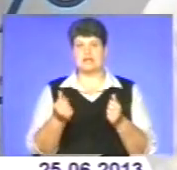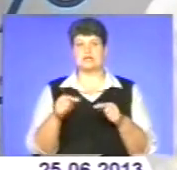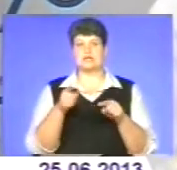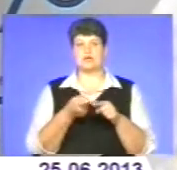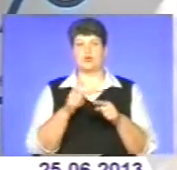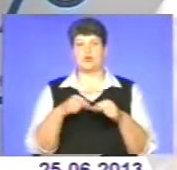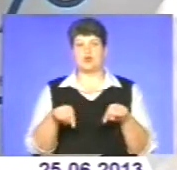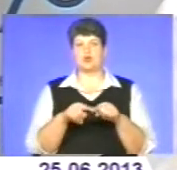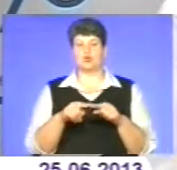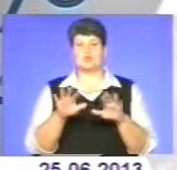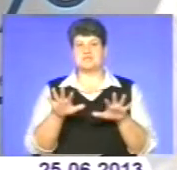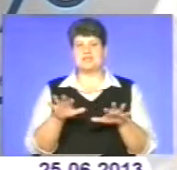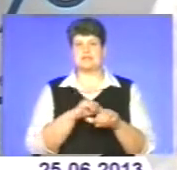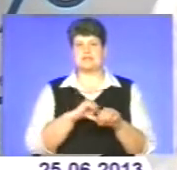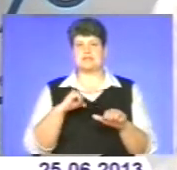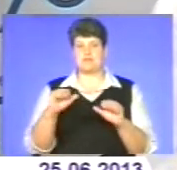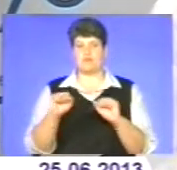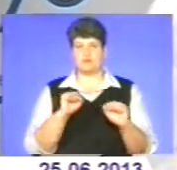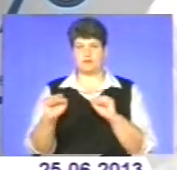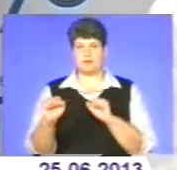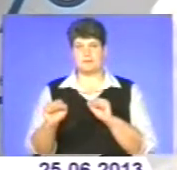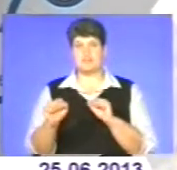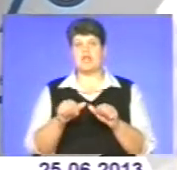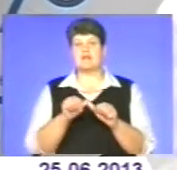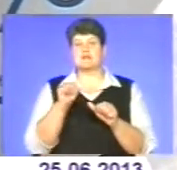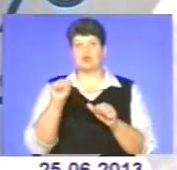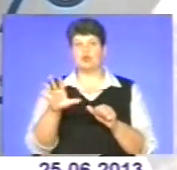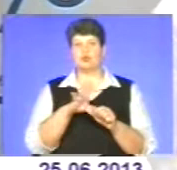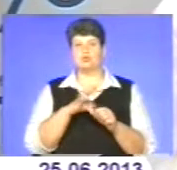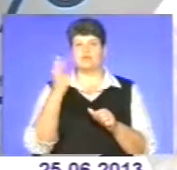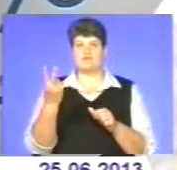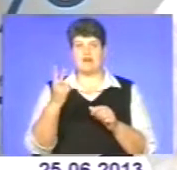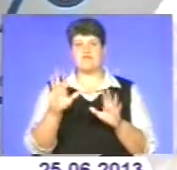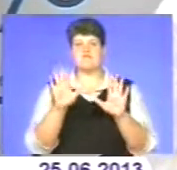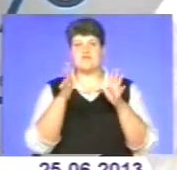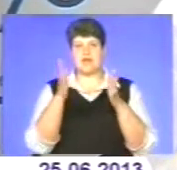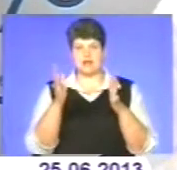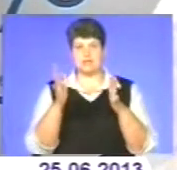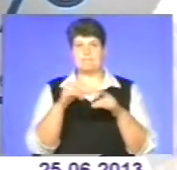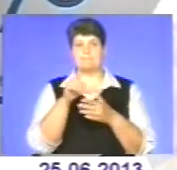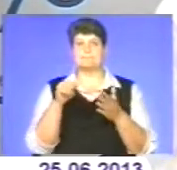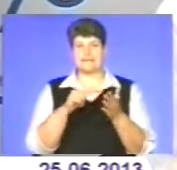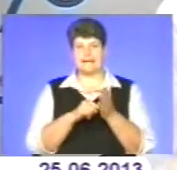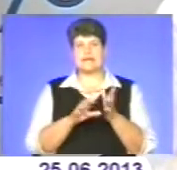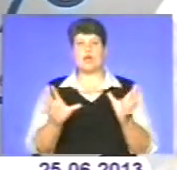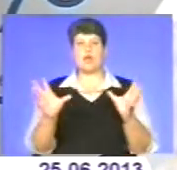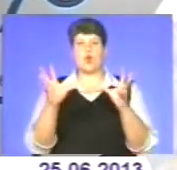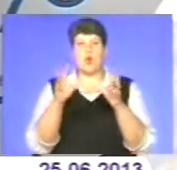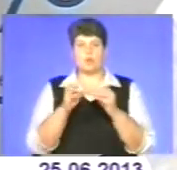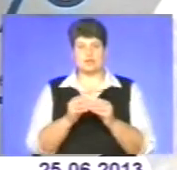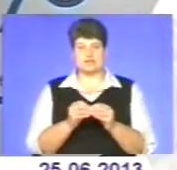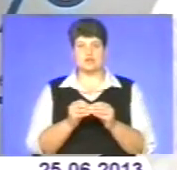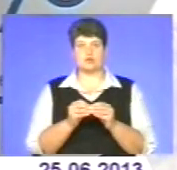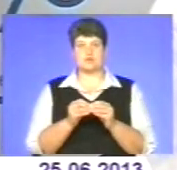самоврядування. Але, відповідно, були два варіанти, як до цієї питання підійти. Питання підходить або комплексно, тобто зразу